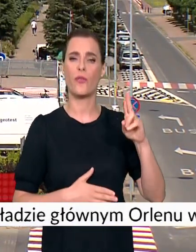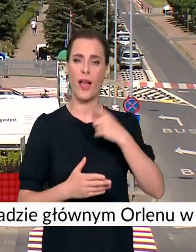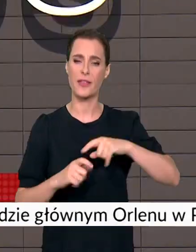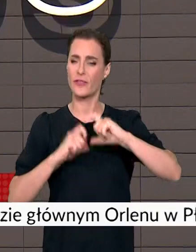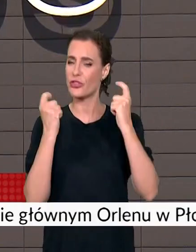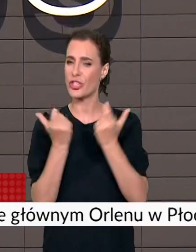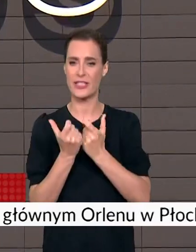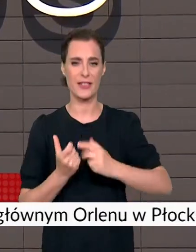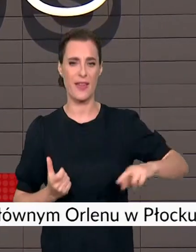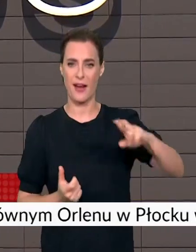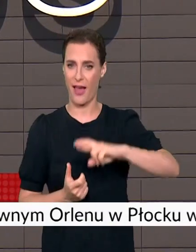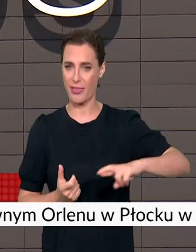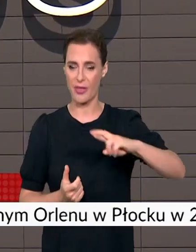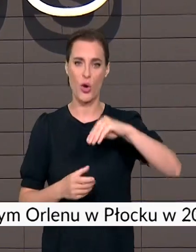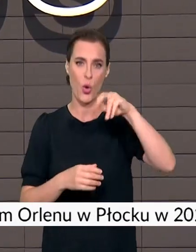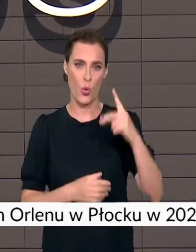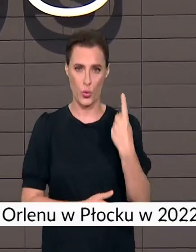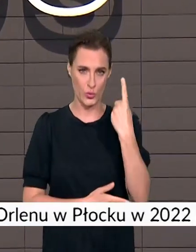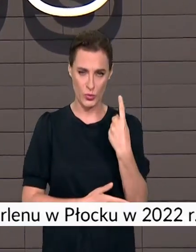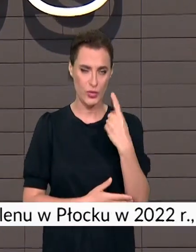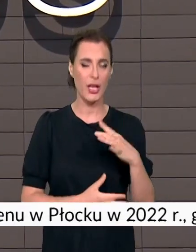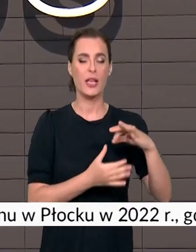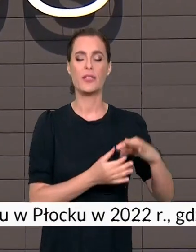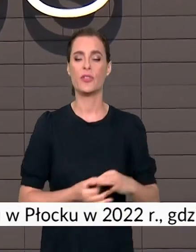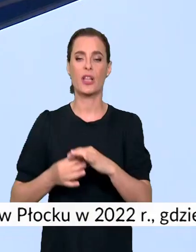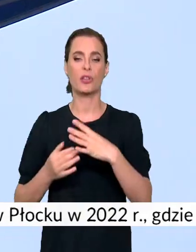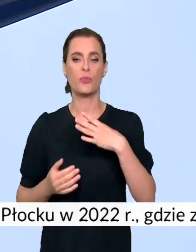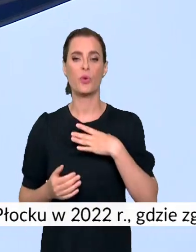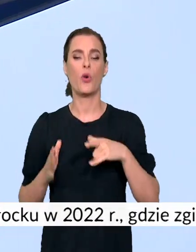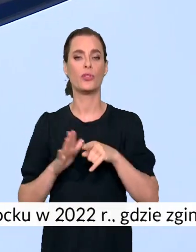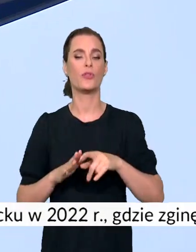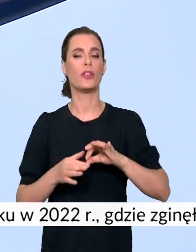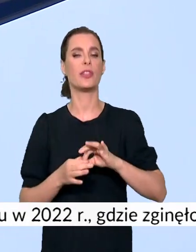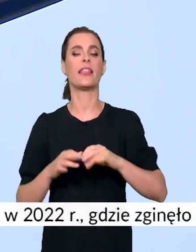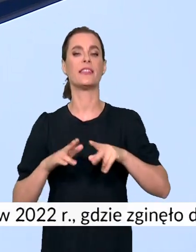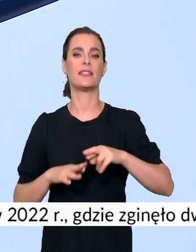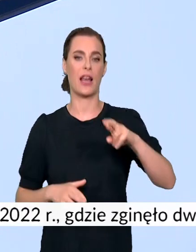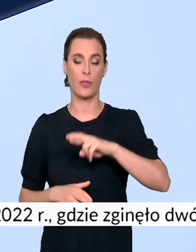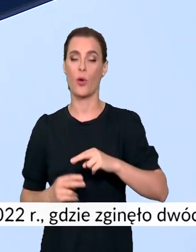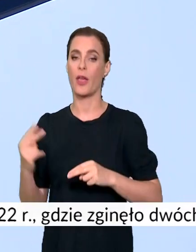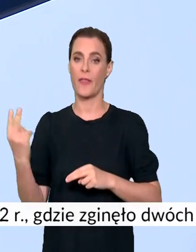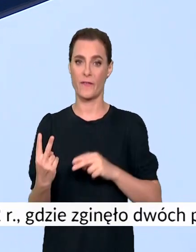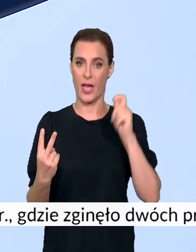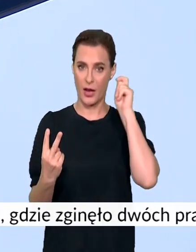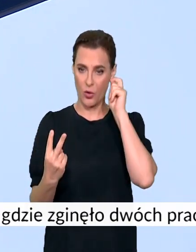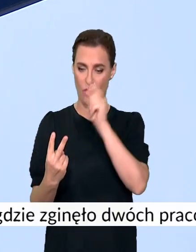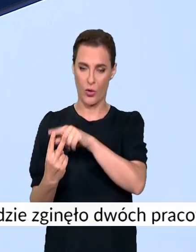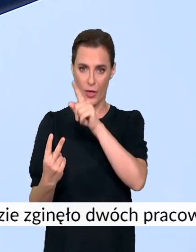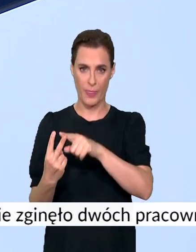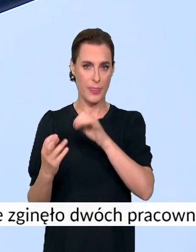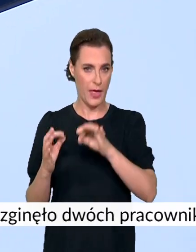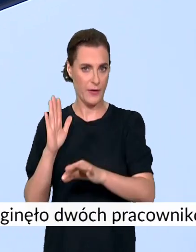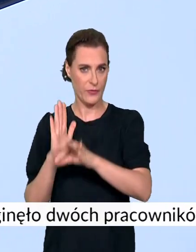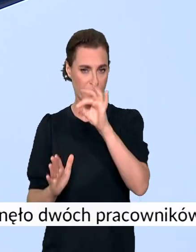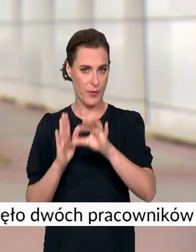komisji rady dzielnicy Ursus. Ma to być związane ze zmianami w samej radzie. Dwie panie, które w tej chwili są